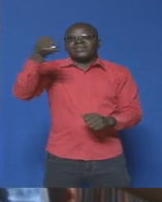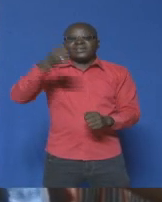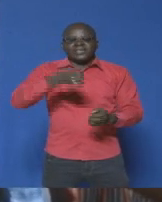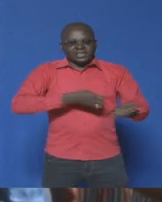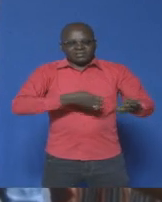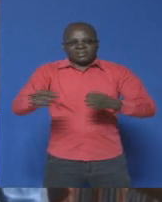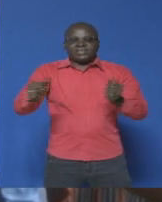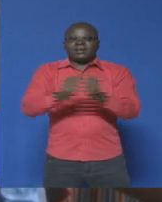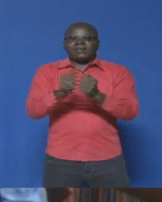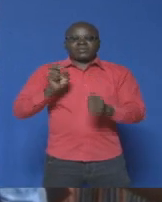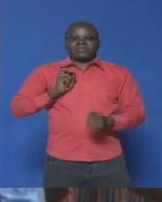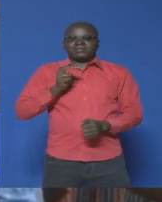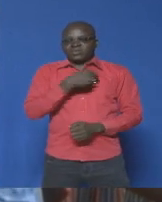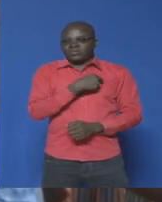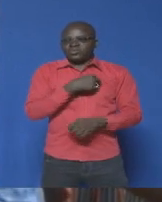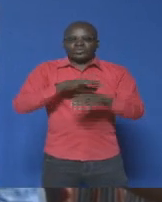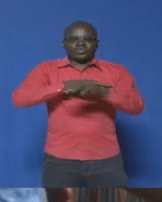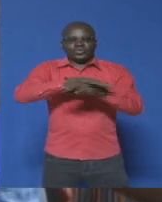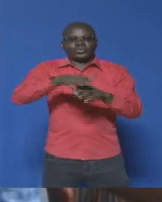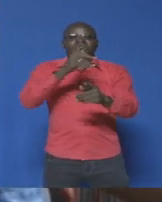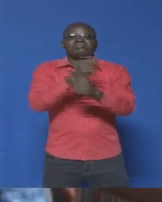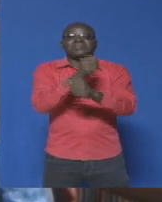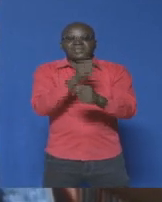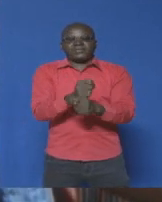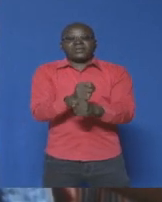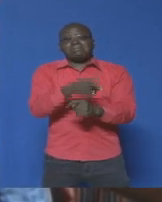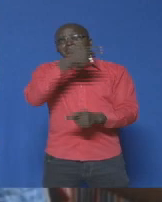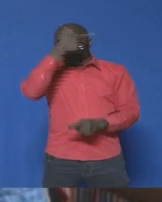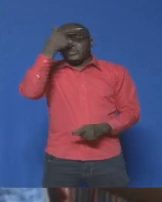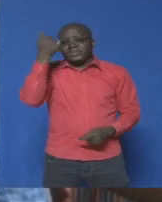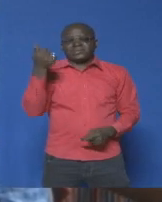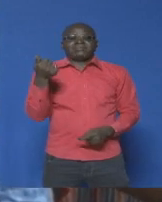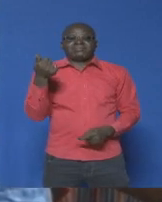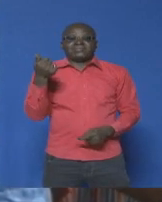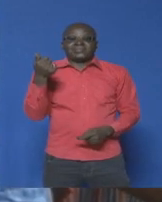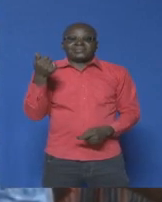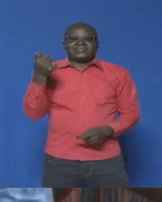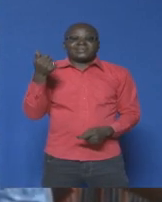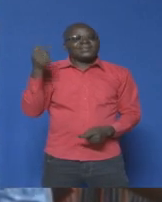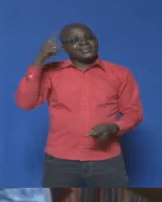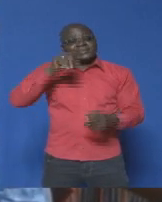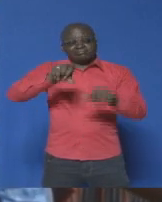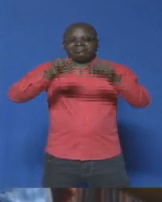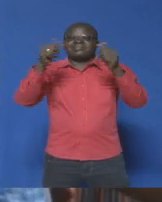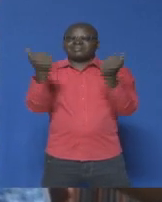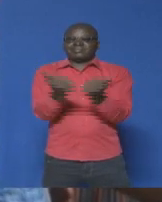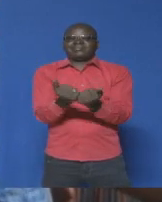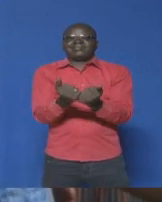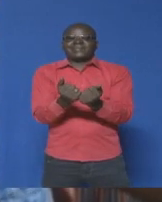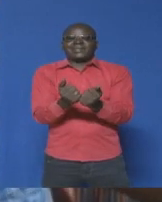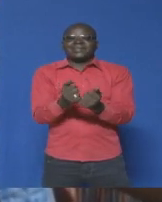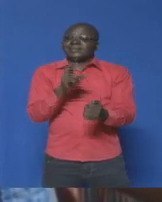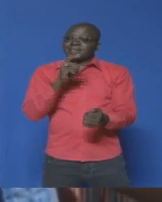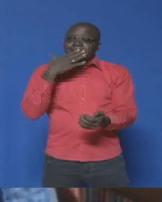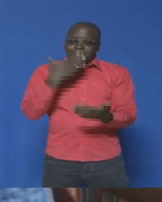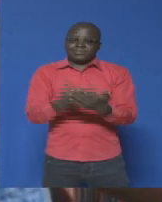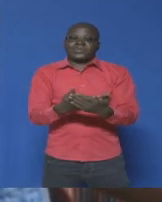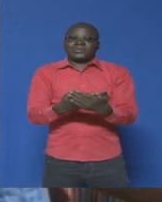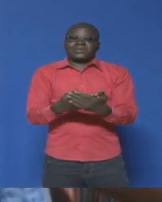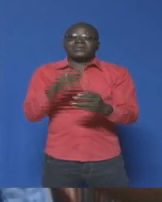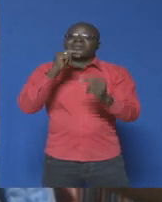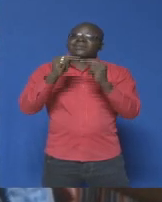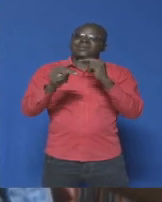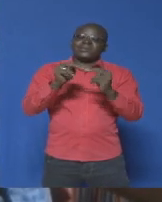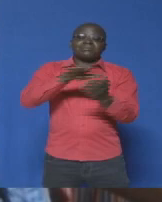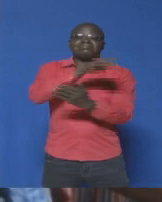sur le fonctionnement parce que c'est quand même une association et c'est normal que le niveau central se